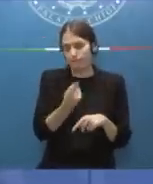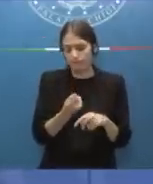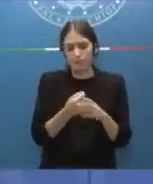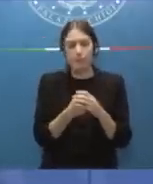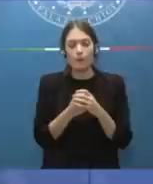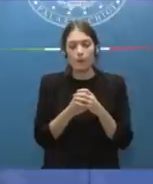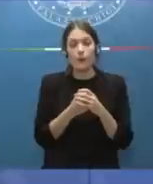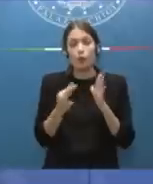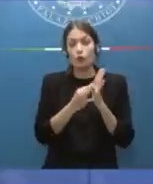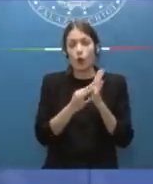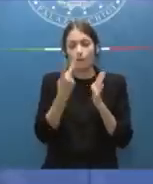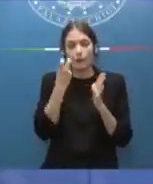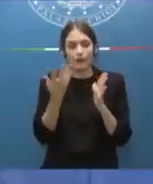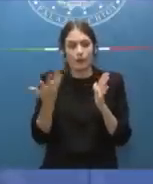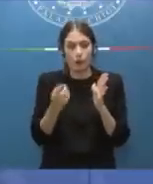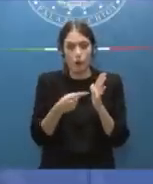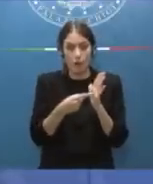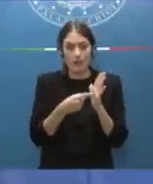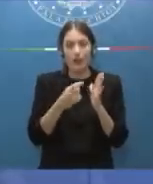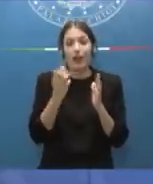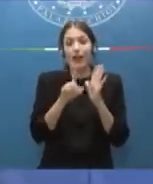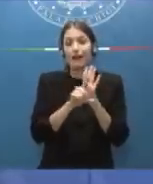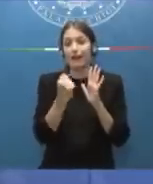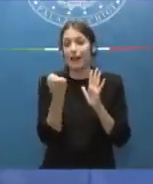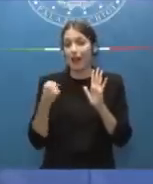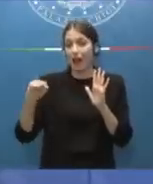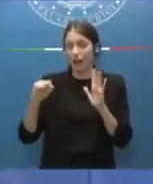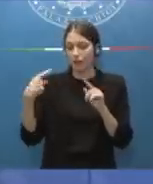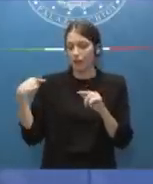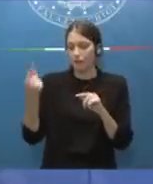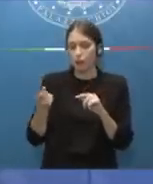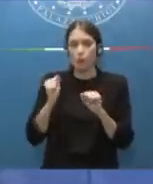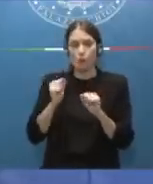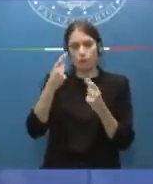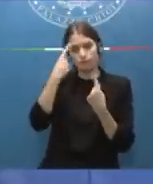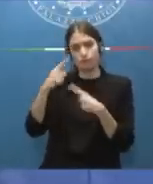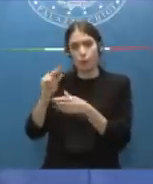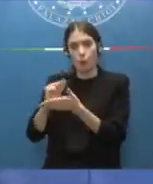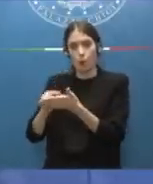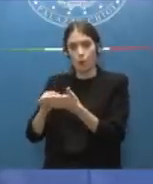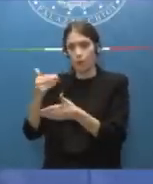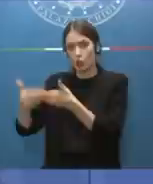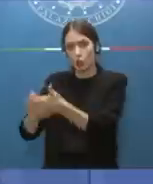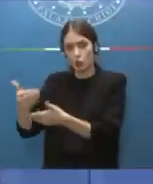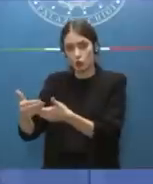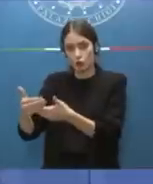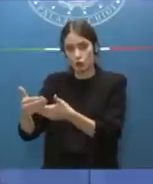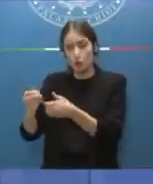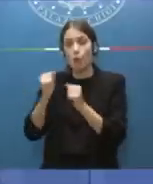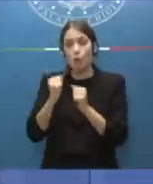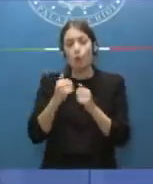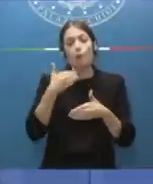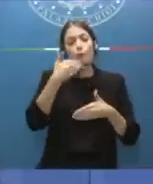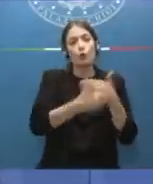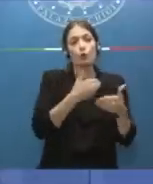prevede che una serie di reati fino ad ora procedibili d'ufficio diventano procedibili su querela di parte